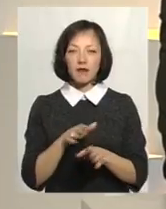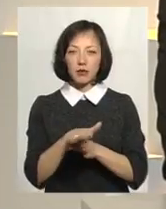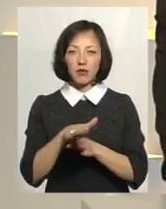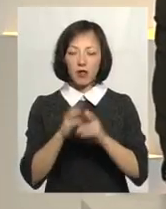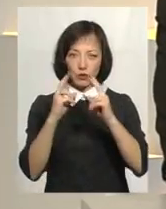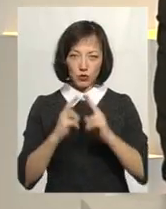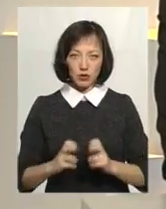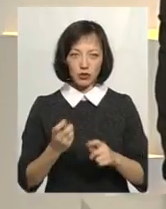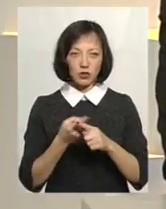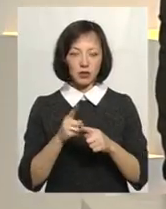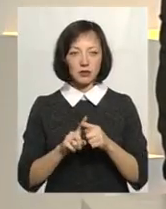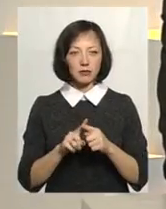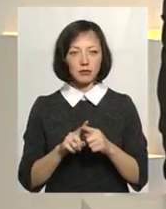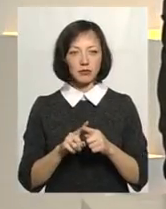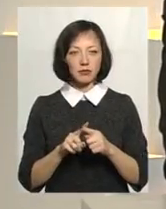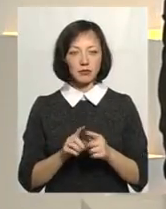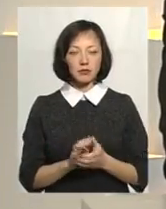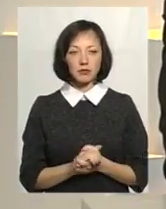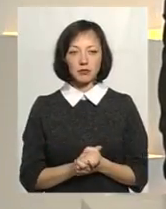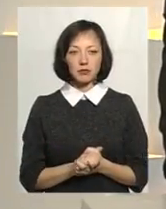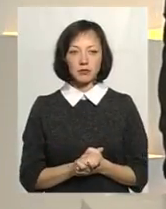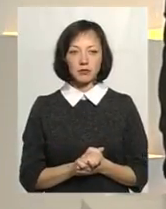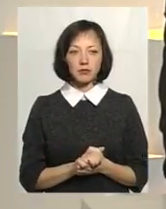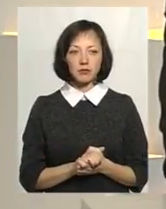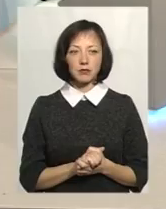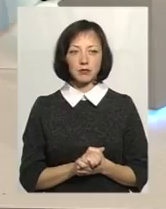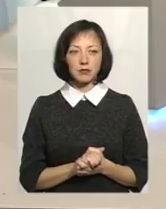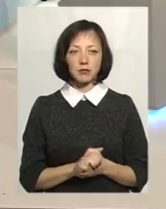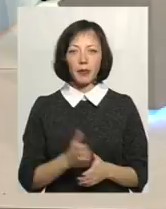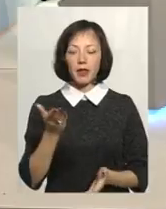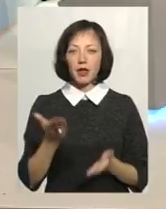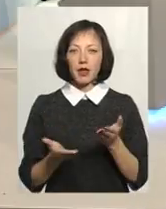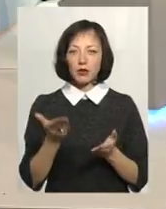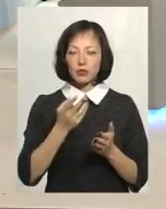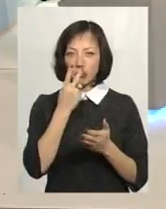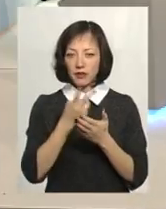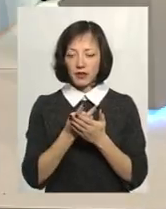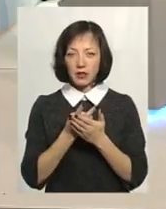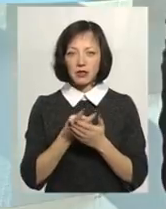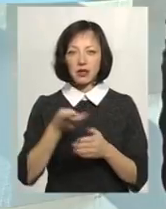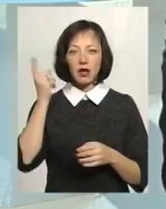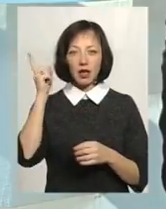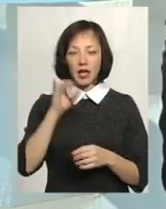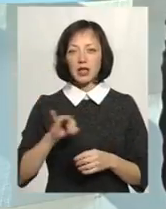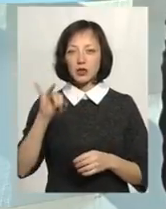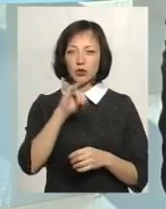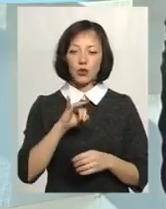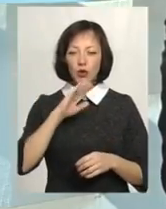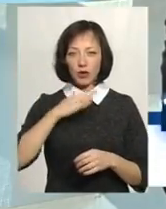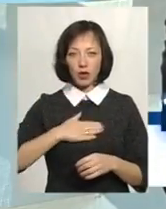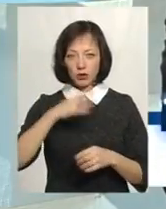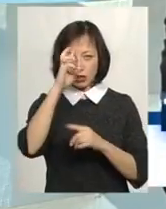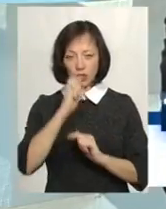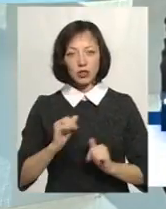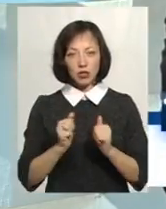в рамках конференції тих, хто приймав участь. Якщо поглянути в історію нашої держави,